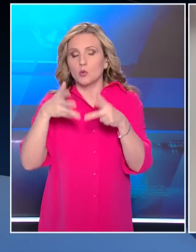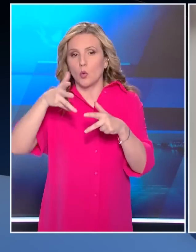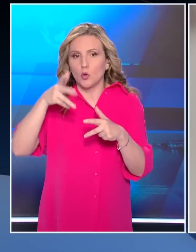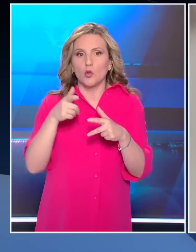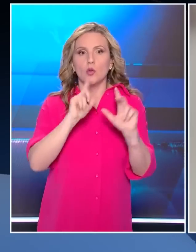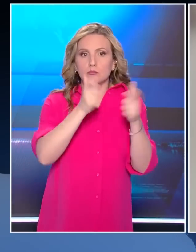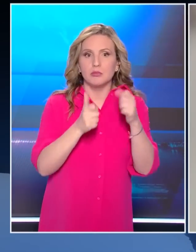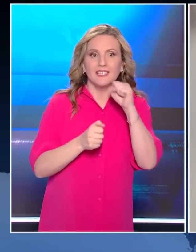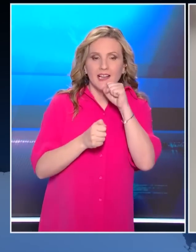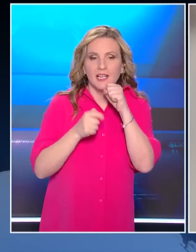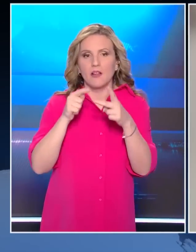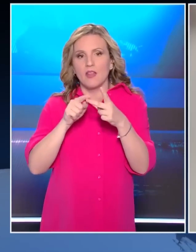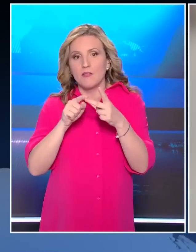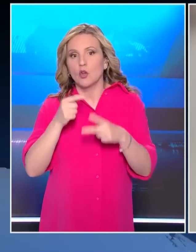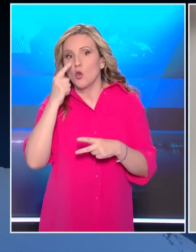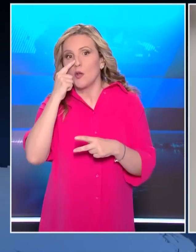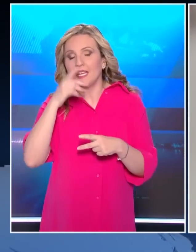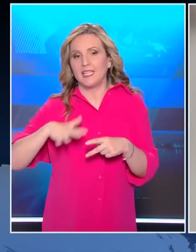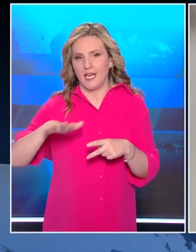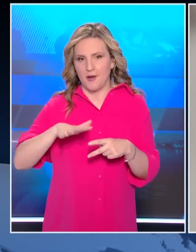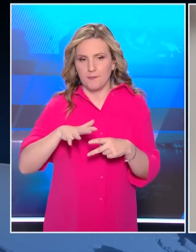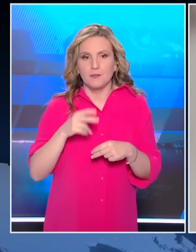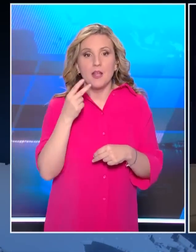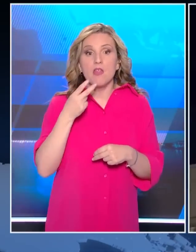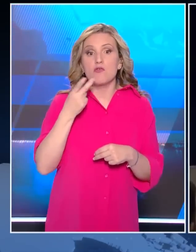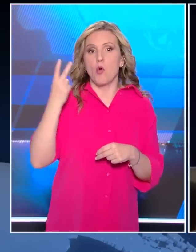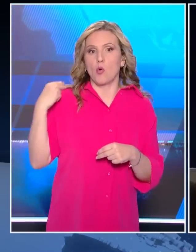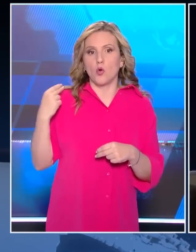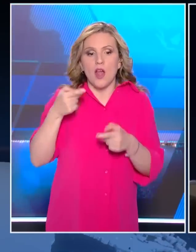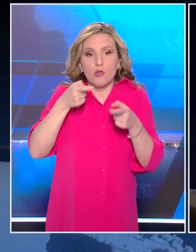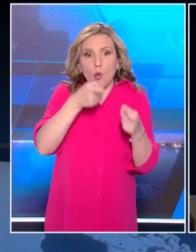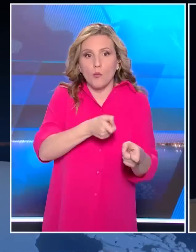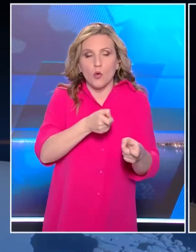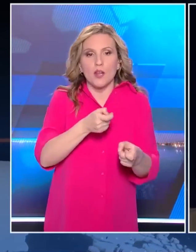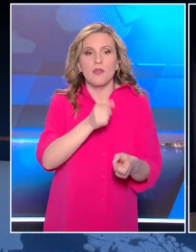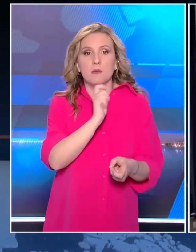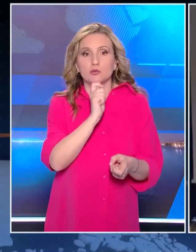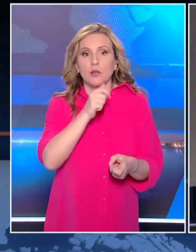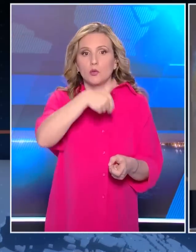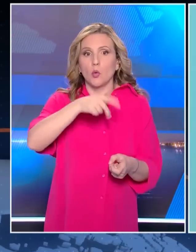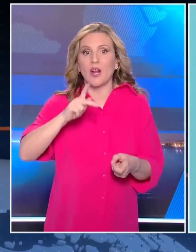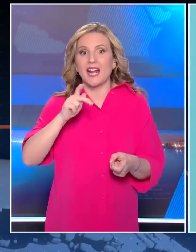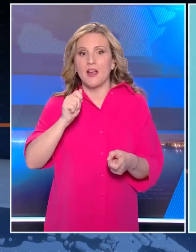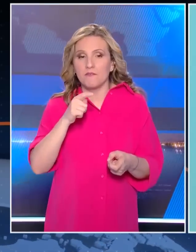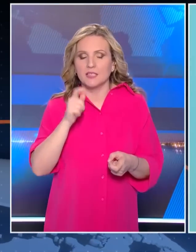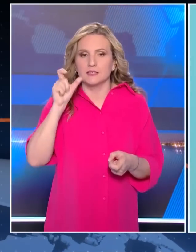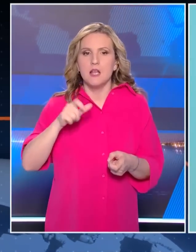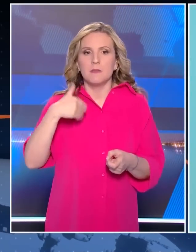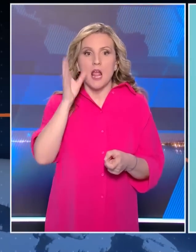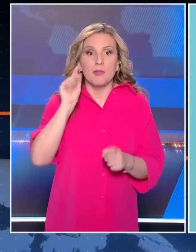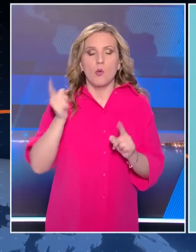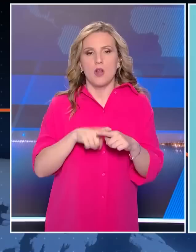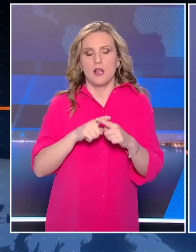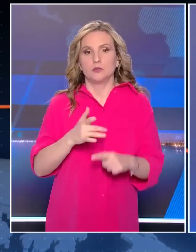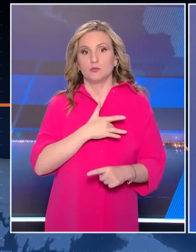Γέρακα και ο άλλος στην περιοχή της Νίκαιας. Δύο χρόνια μετά την δολοφονική επίδεση σε βάρος του δημοσιογράφου Γιώργου Καραϊβάς που πάγωσε όλη την